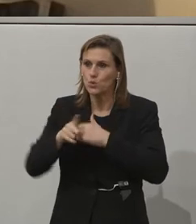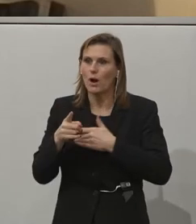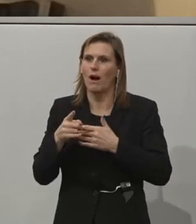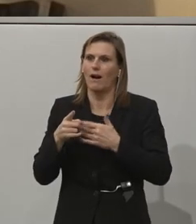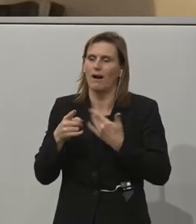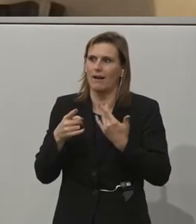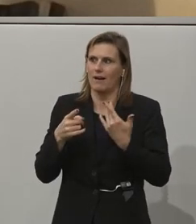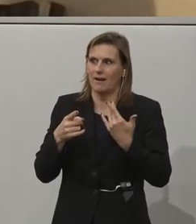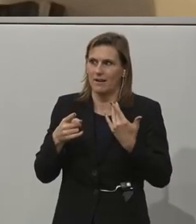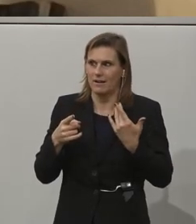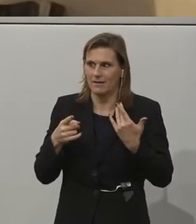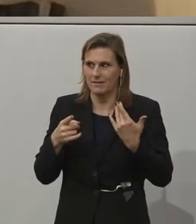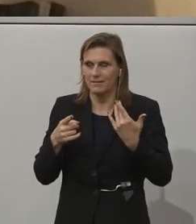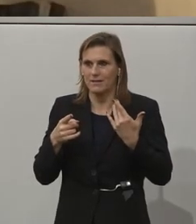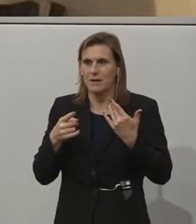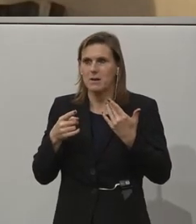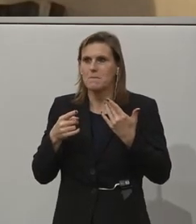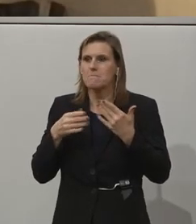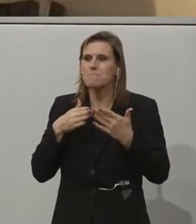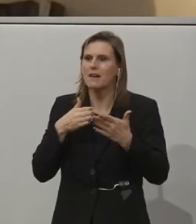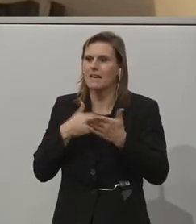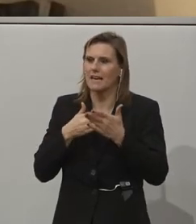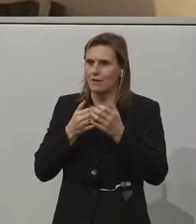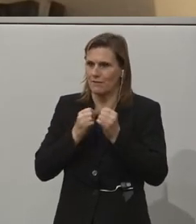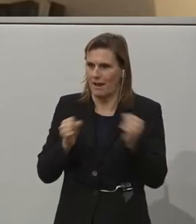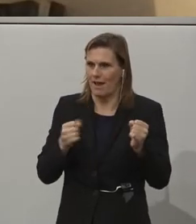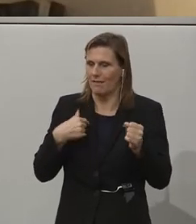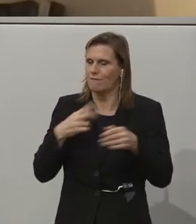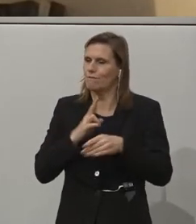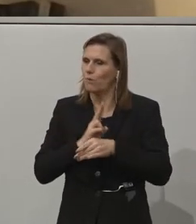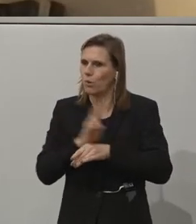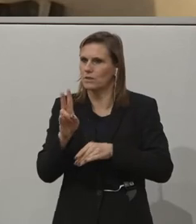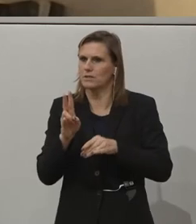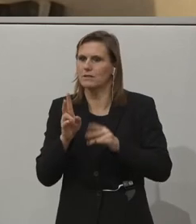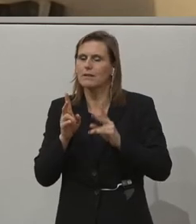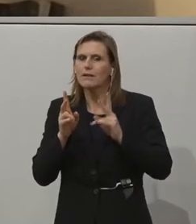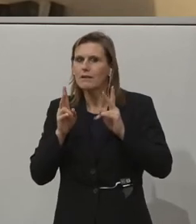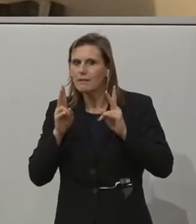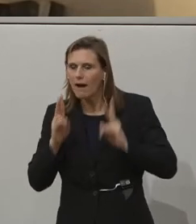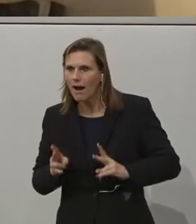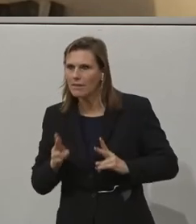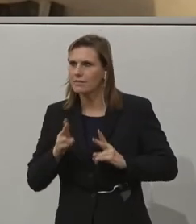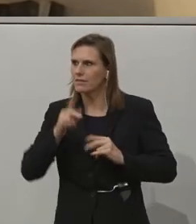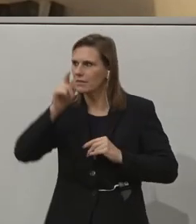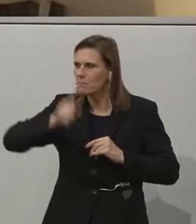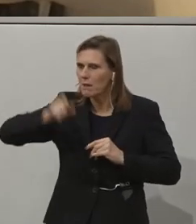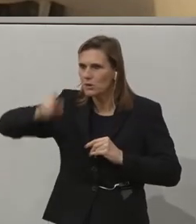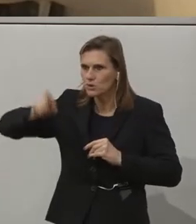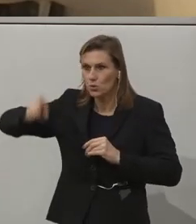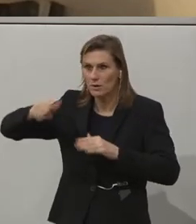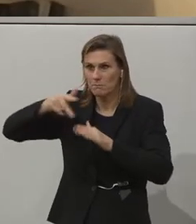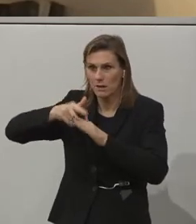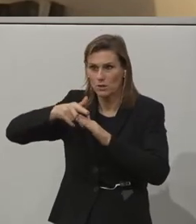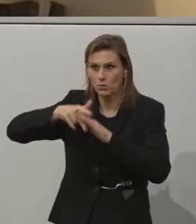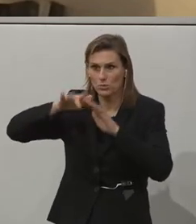Can a user trust and depend on an artificial intelligence base with a limited toolset